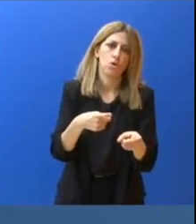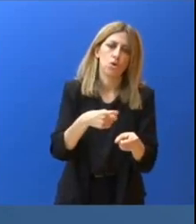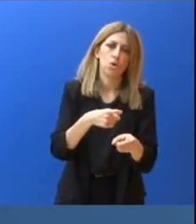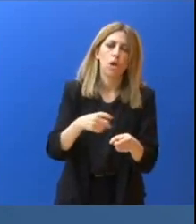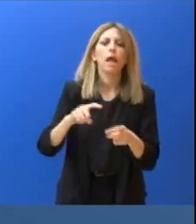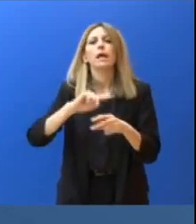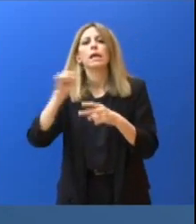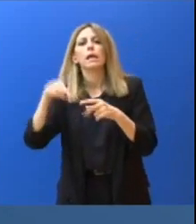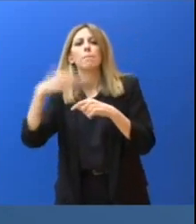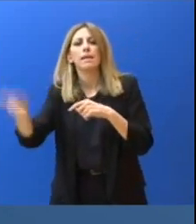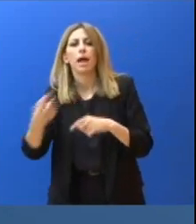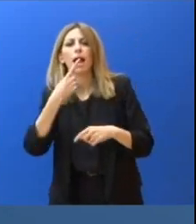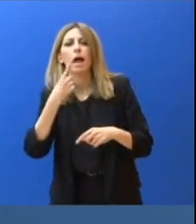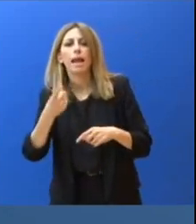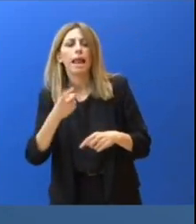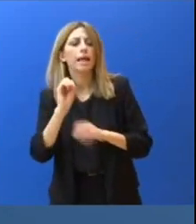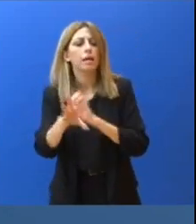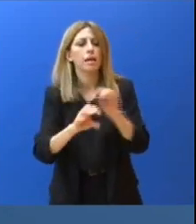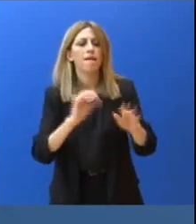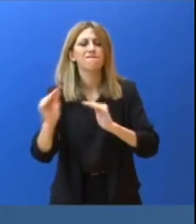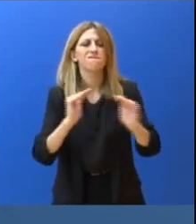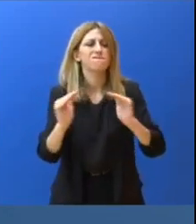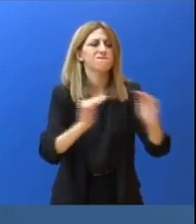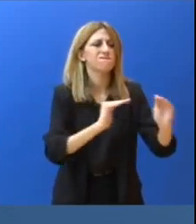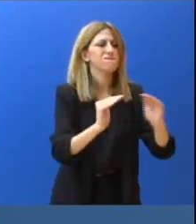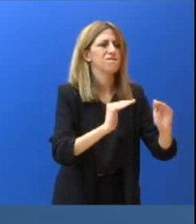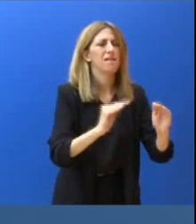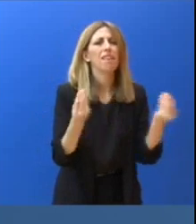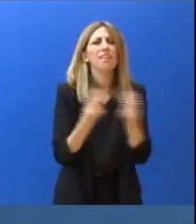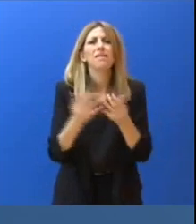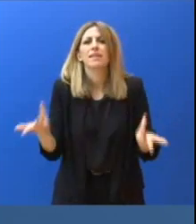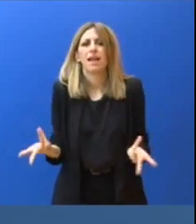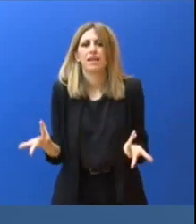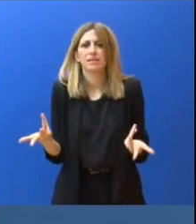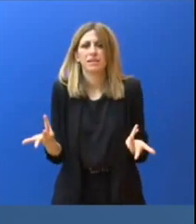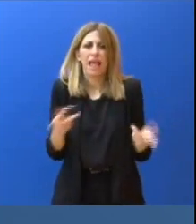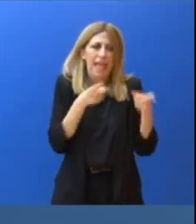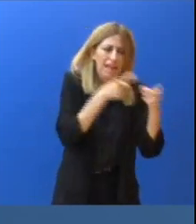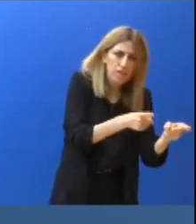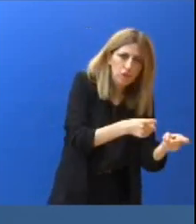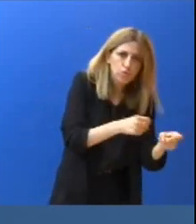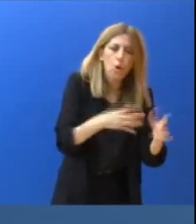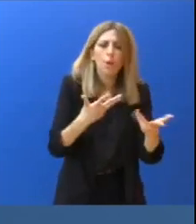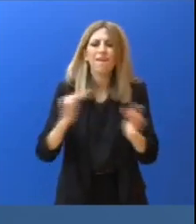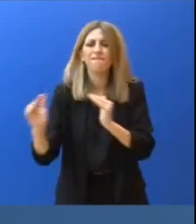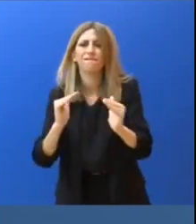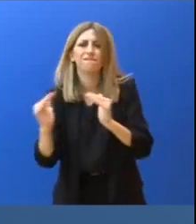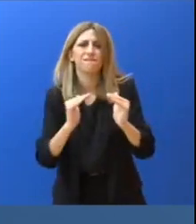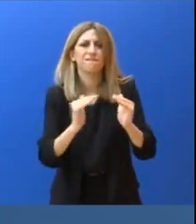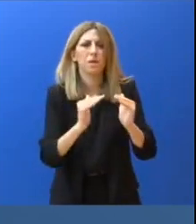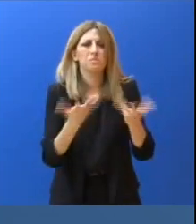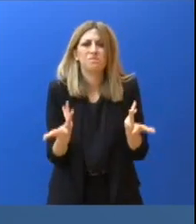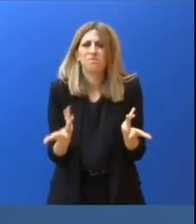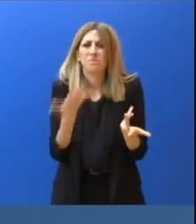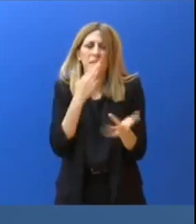ήδη ίδι, το άλλο. Πάρτι οι μετέρων, όμως, με 1232 μέσα, τα οποία συμμετείχαν στη λαμπάνια, είναι προφανές ότι δεν υπάρχει. Υπάρχει μια